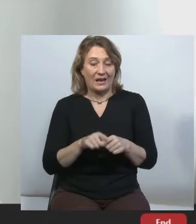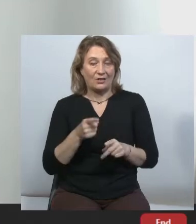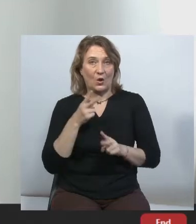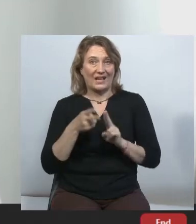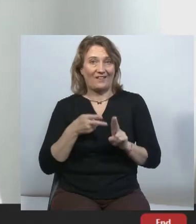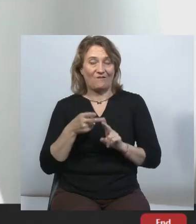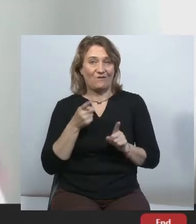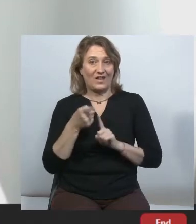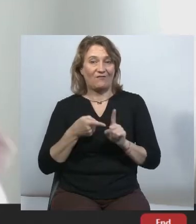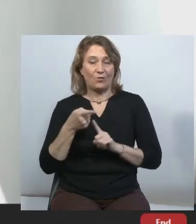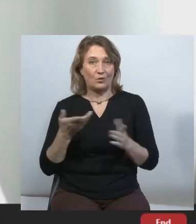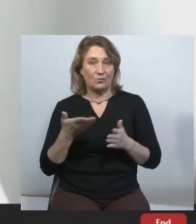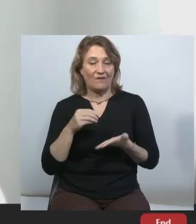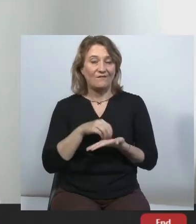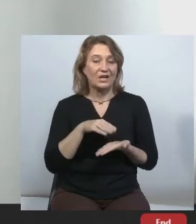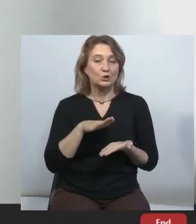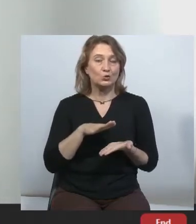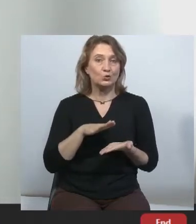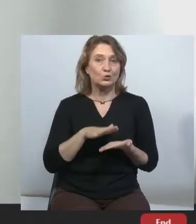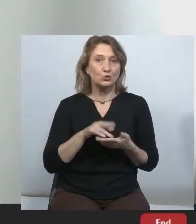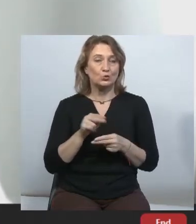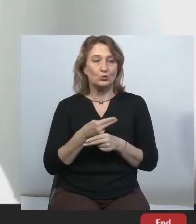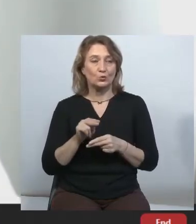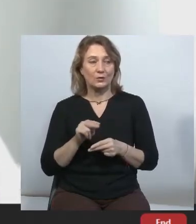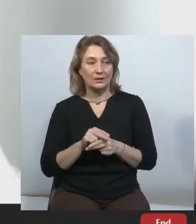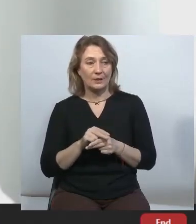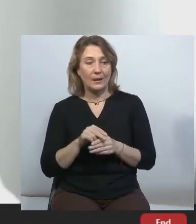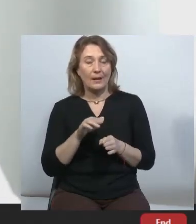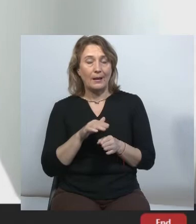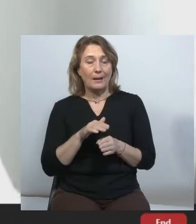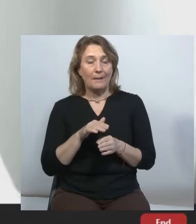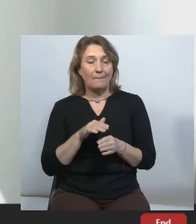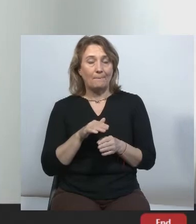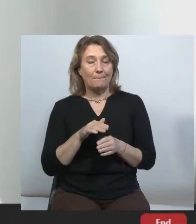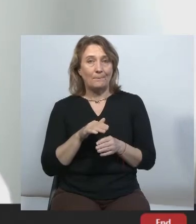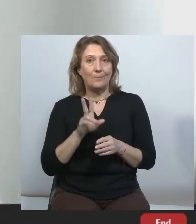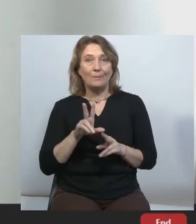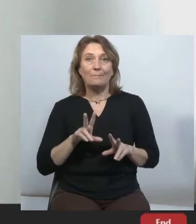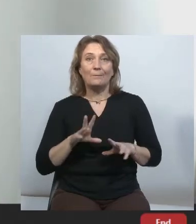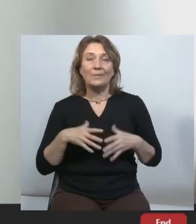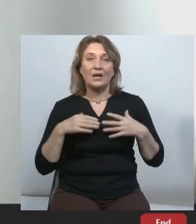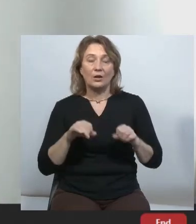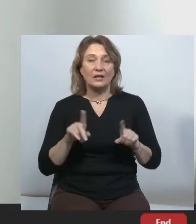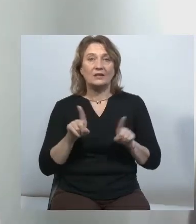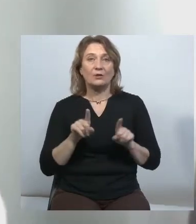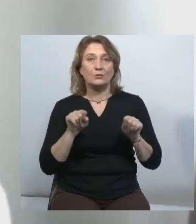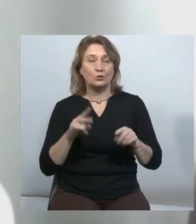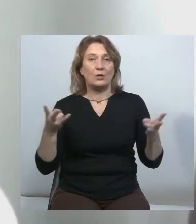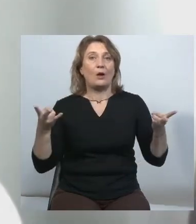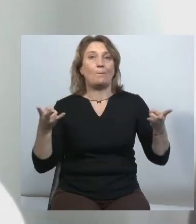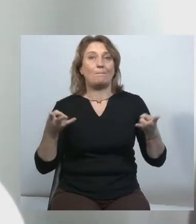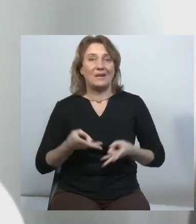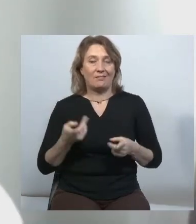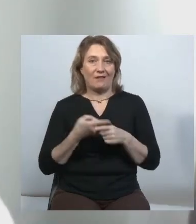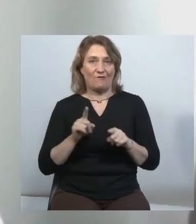фіксує переконання в тому, наскільки необхідна ця реформа. Оскільки